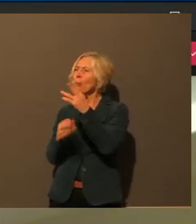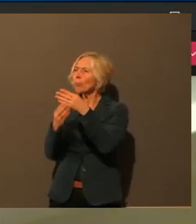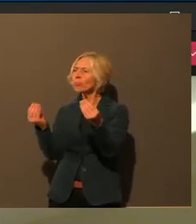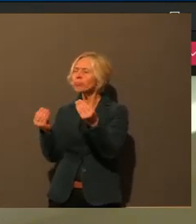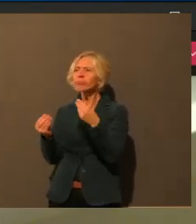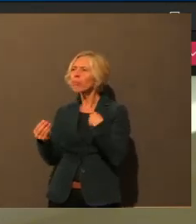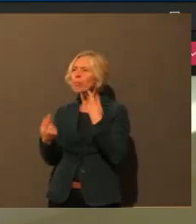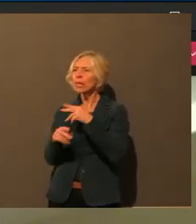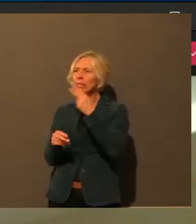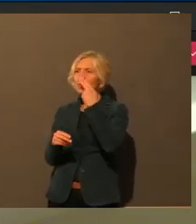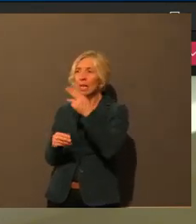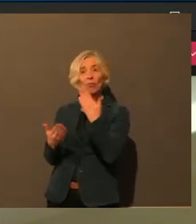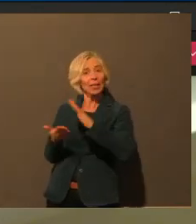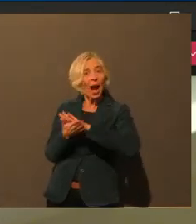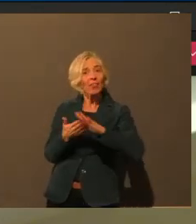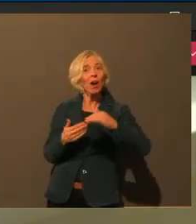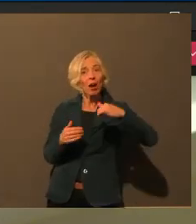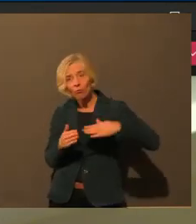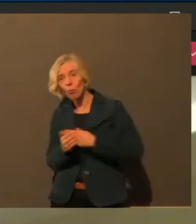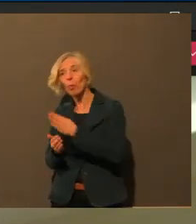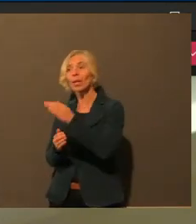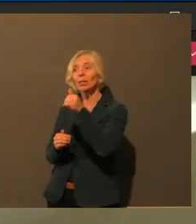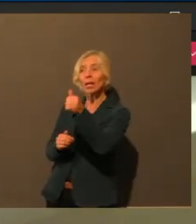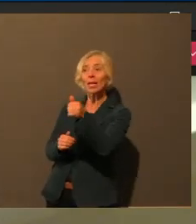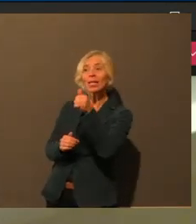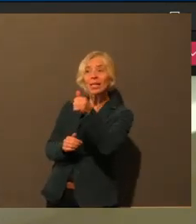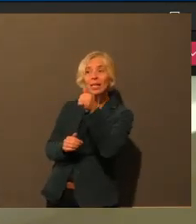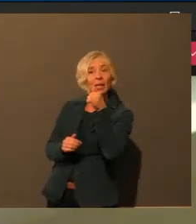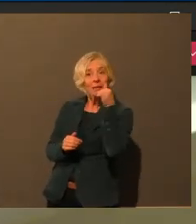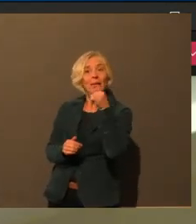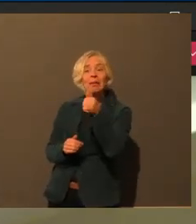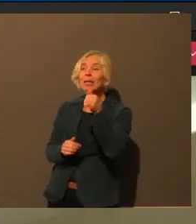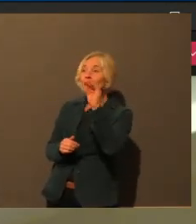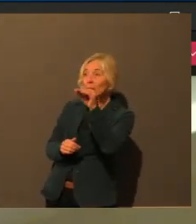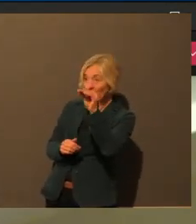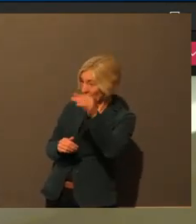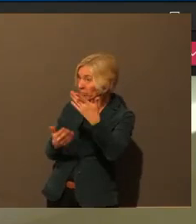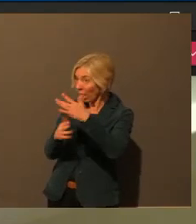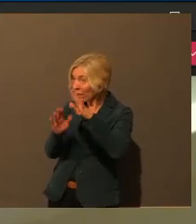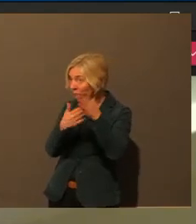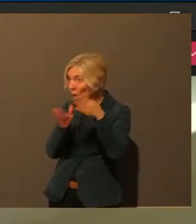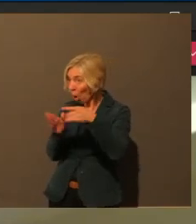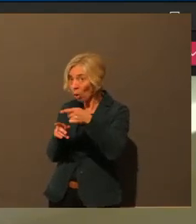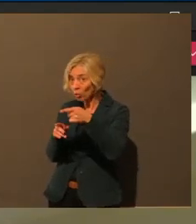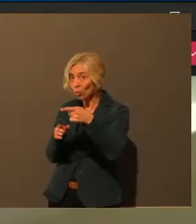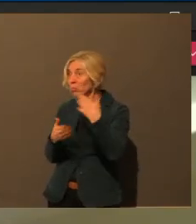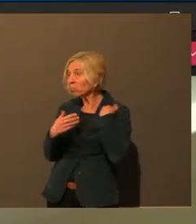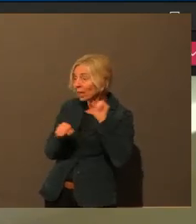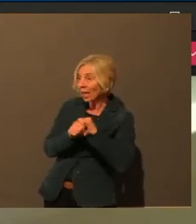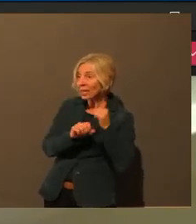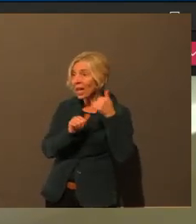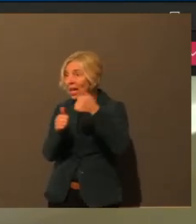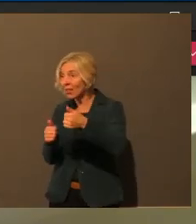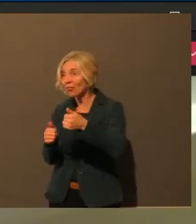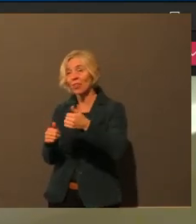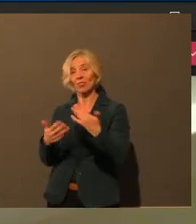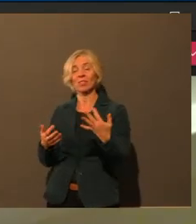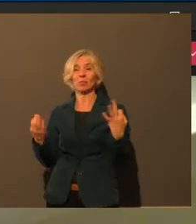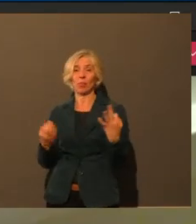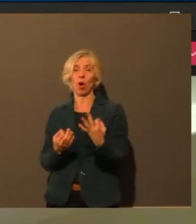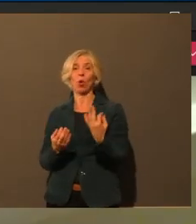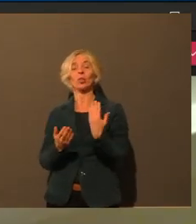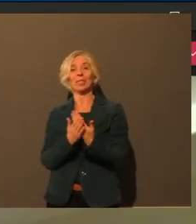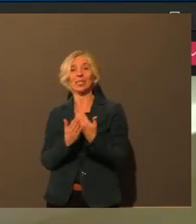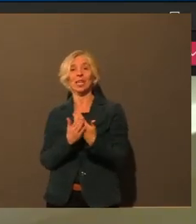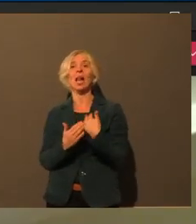Sinn, einfach zu klingeln und zu hören. Geht es Ihnen gut? Passt alles? Kann ich Ihnen irgendwie helfen? Das wäre da so für mich ein guter Ansatz. Und da möchte ich